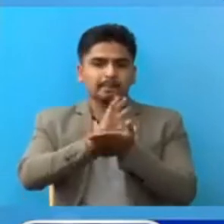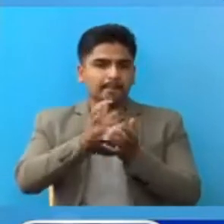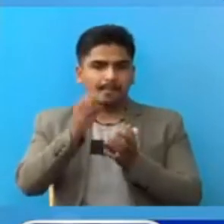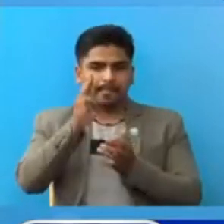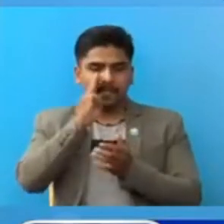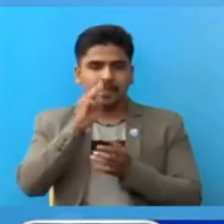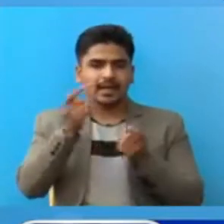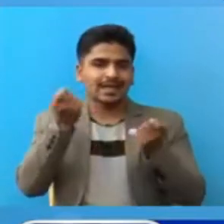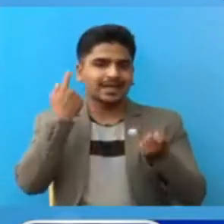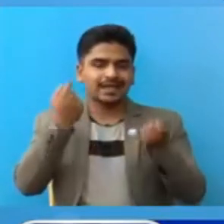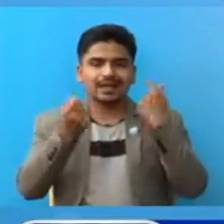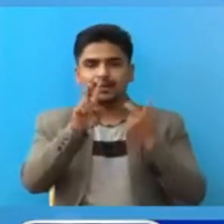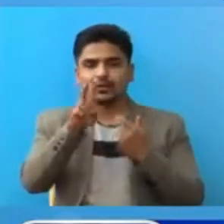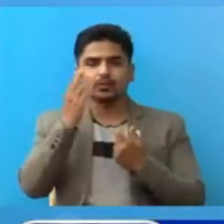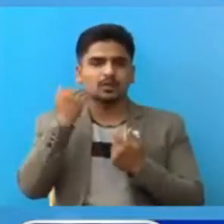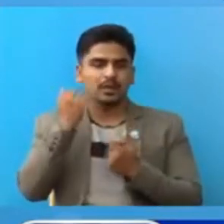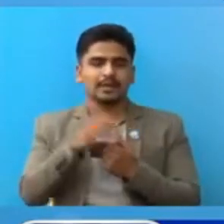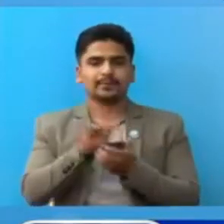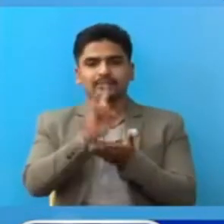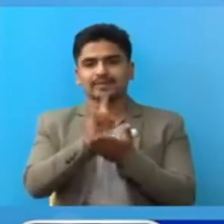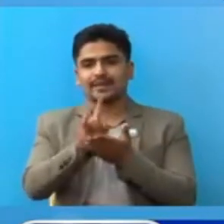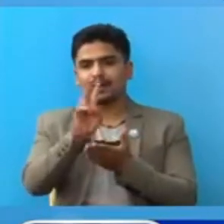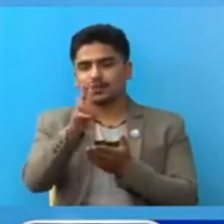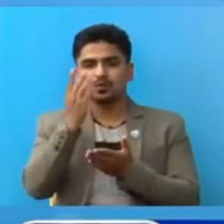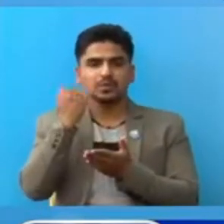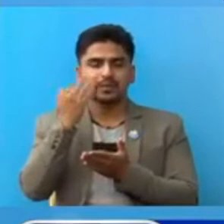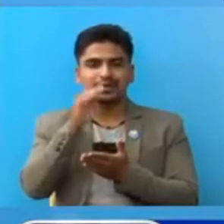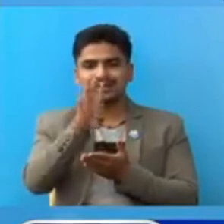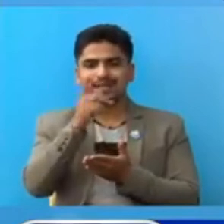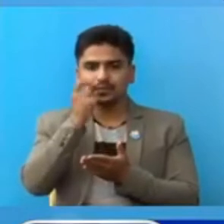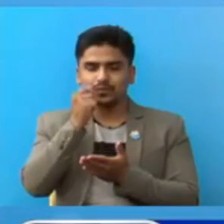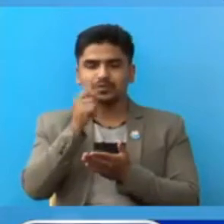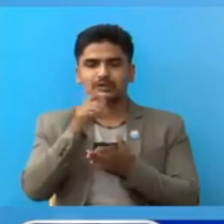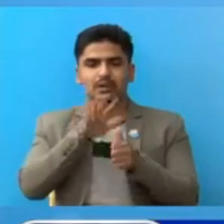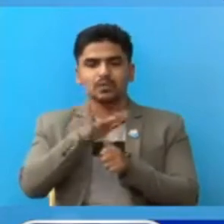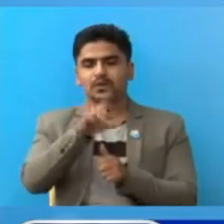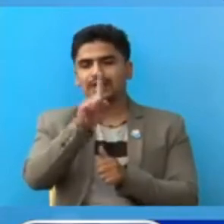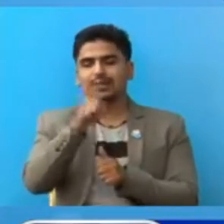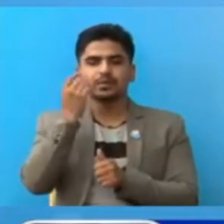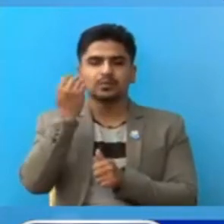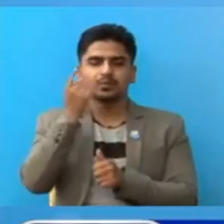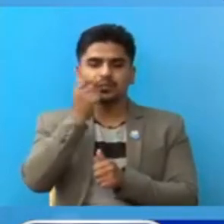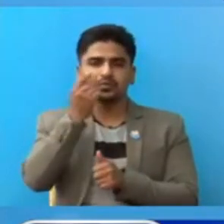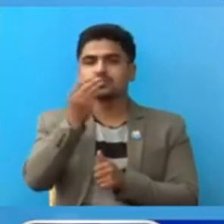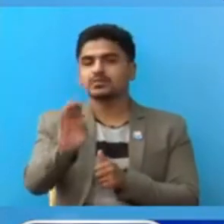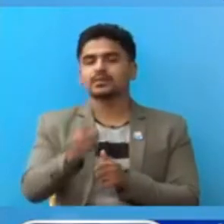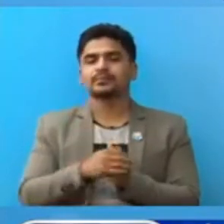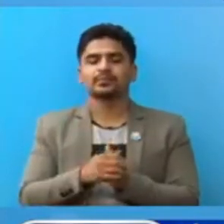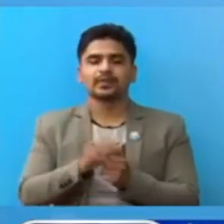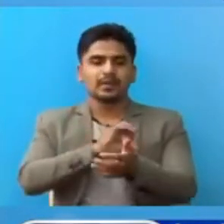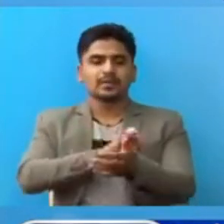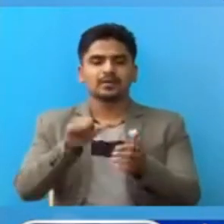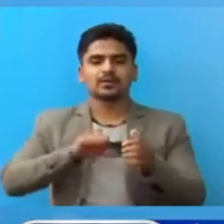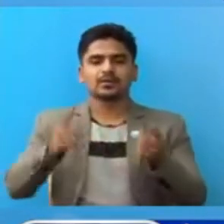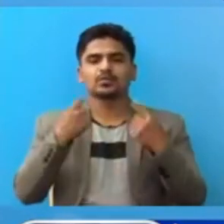इलाम का 2 महिला जापा का 2 महिला रा 4 पुरूस रा मोरं का 1 पुरूस रा पुरूस रादेशिक